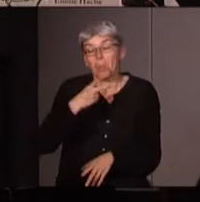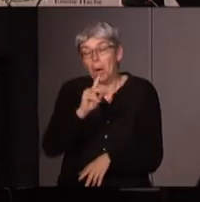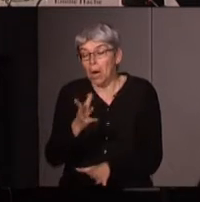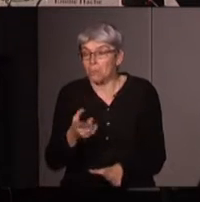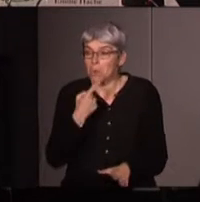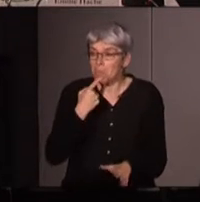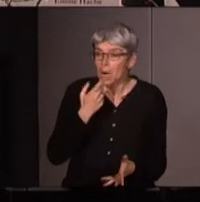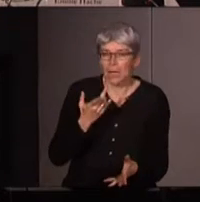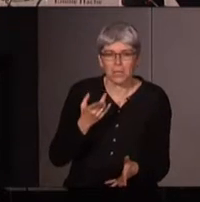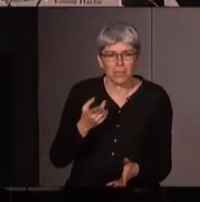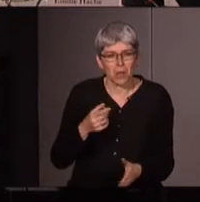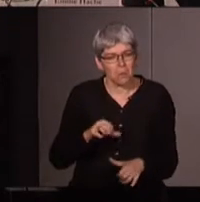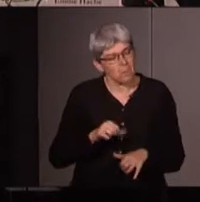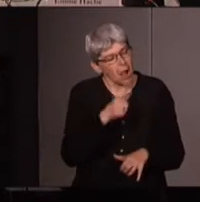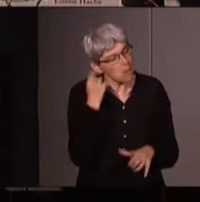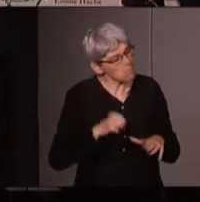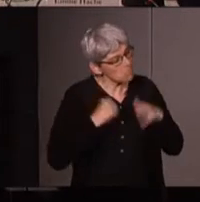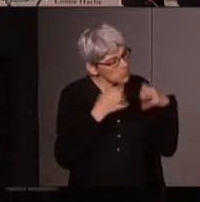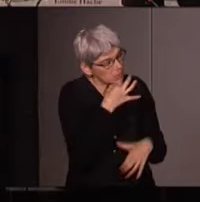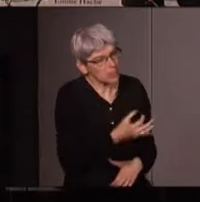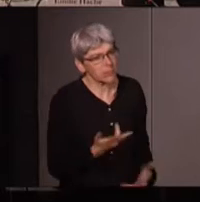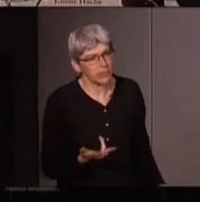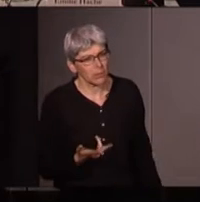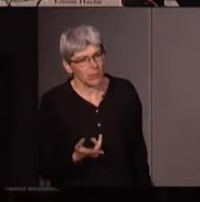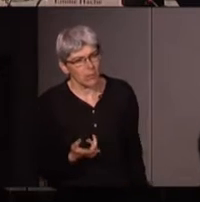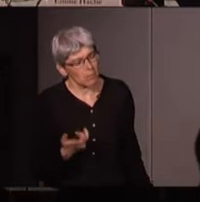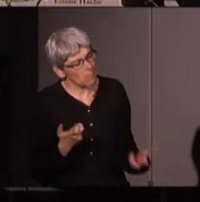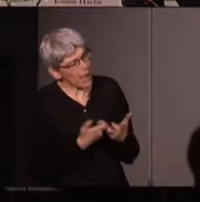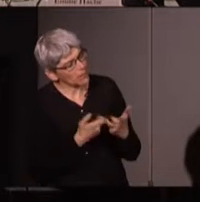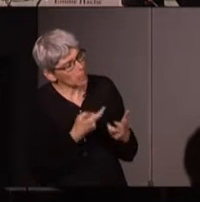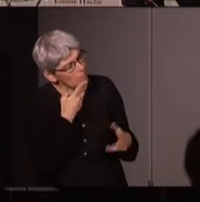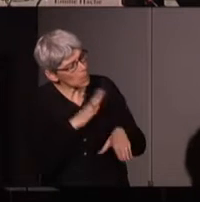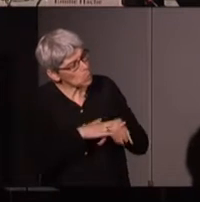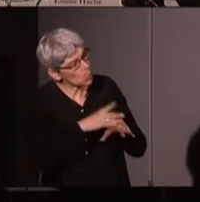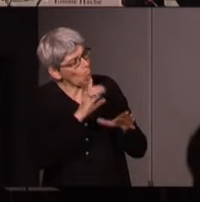disait ça et quand il y avait des mecs qui disaient ah oui par exemple qui parlait des féminismes